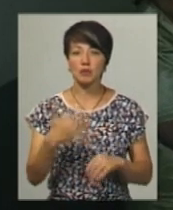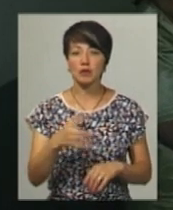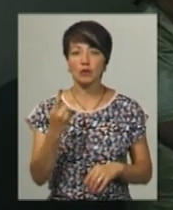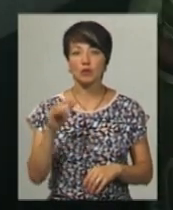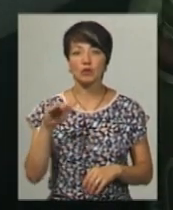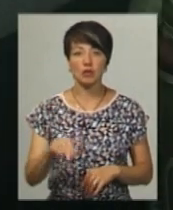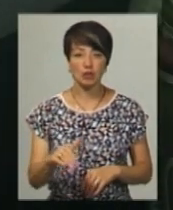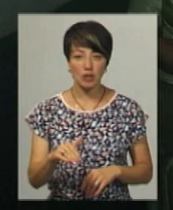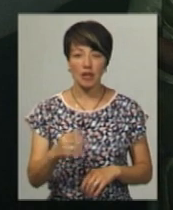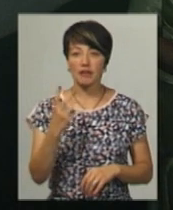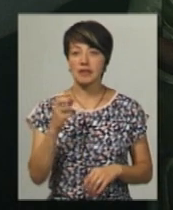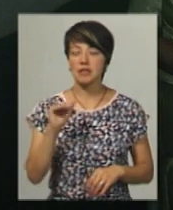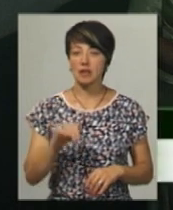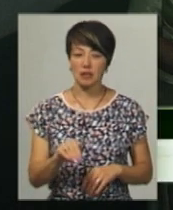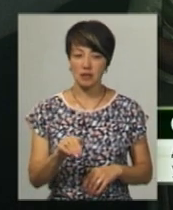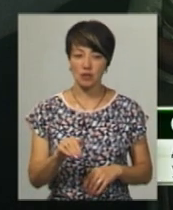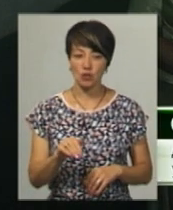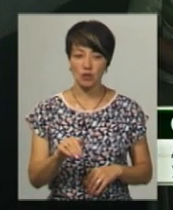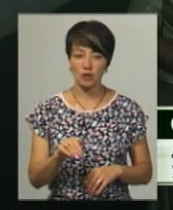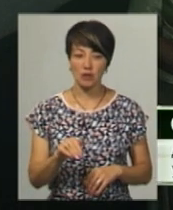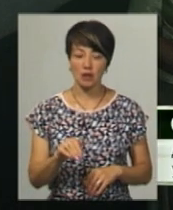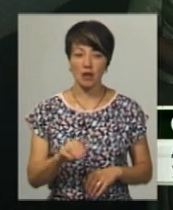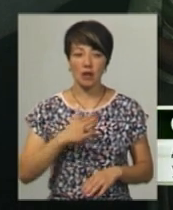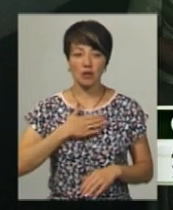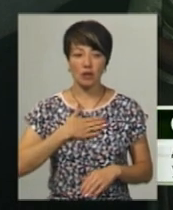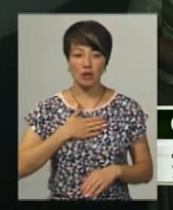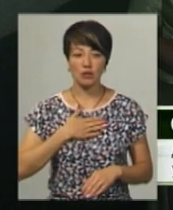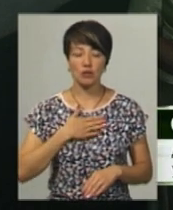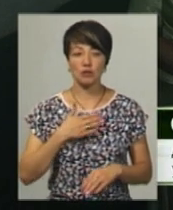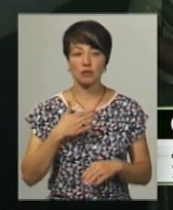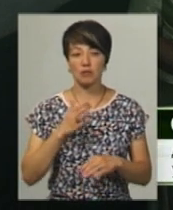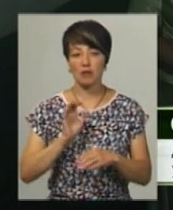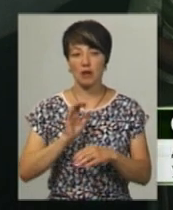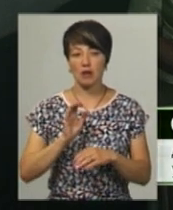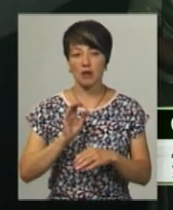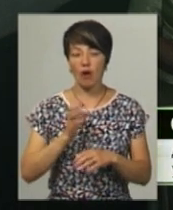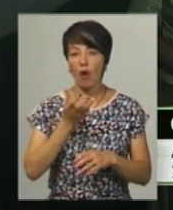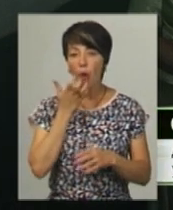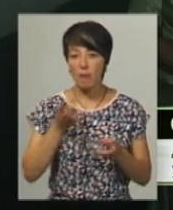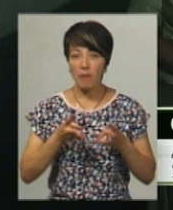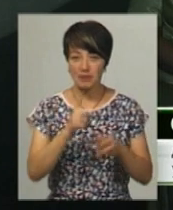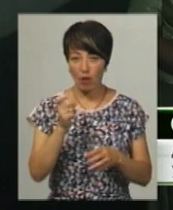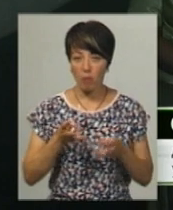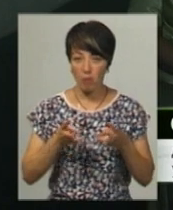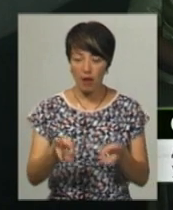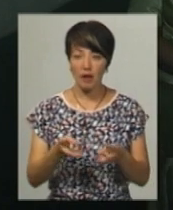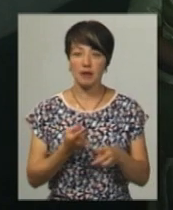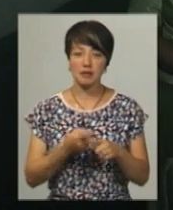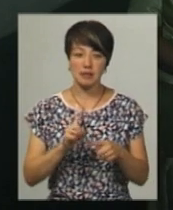тисячу. 200 тисяч нашим тепломережам західним. Це